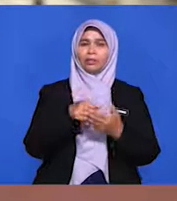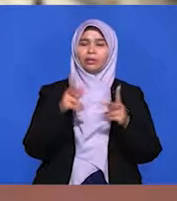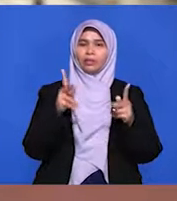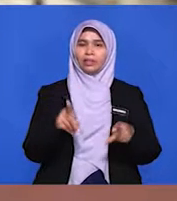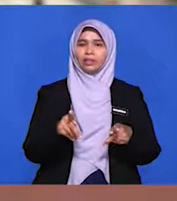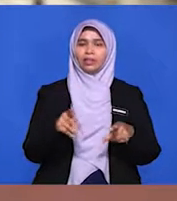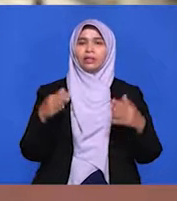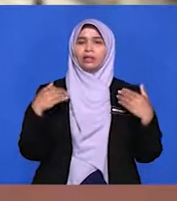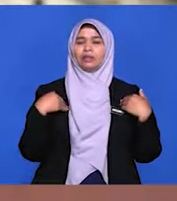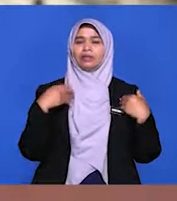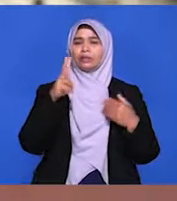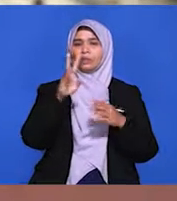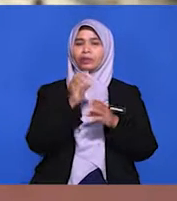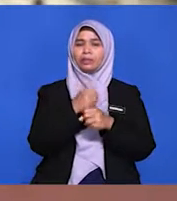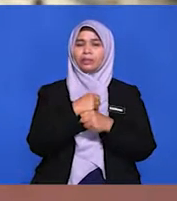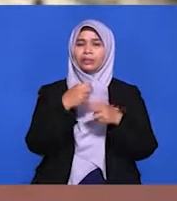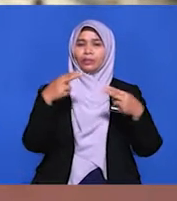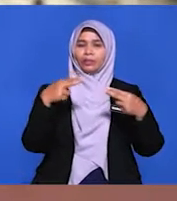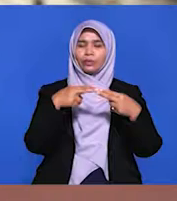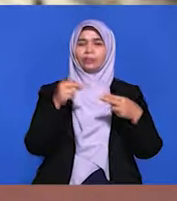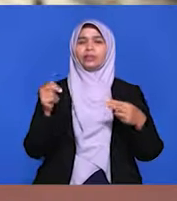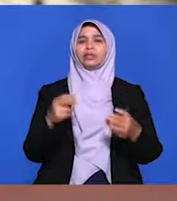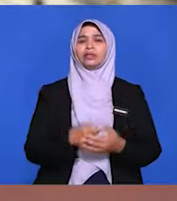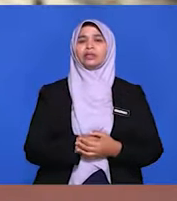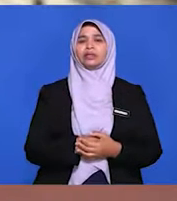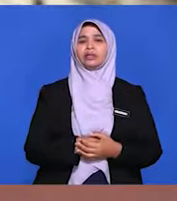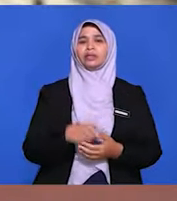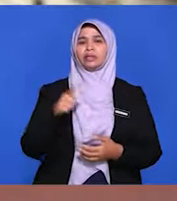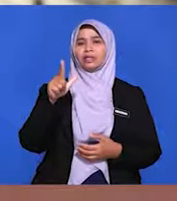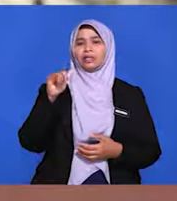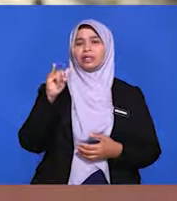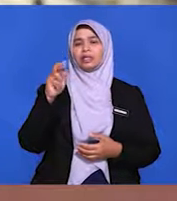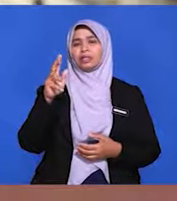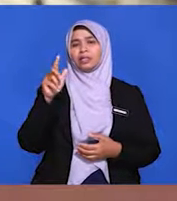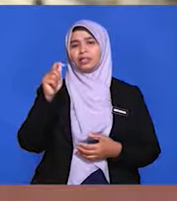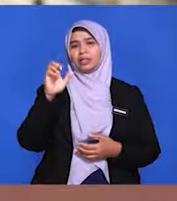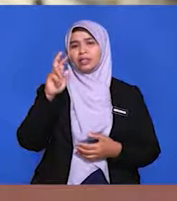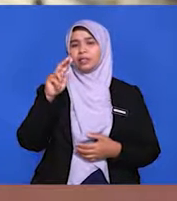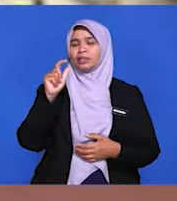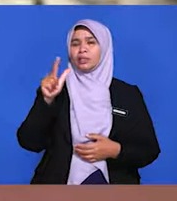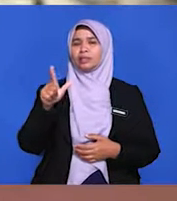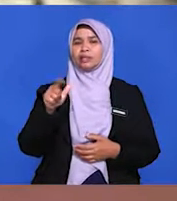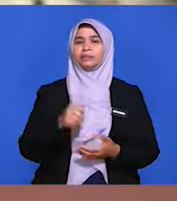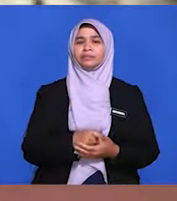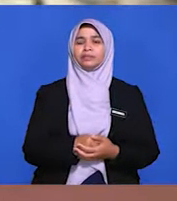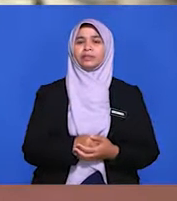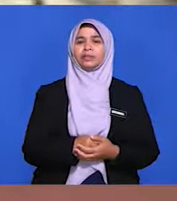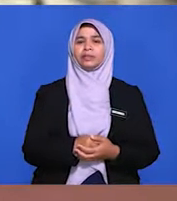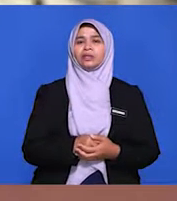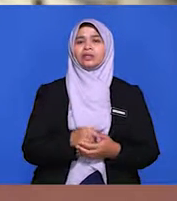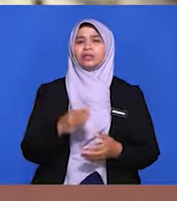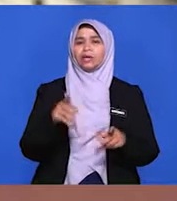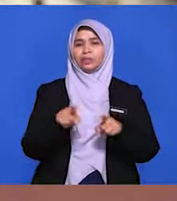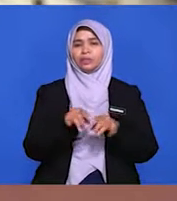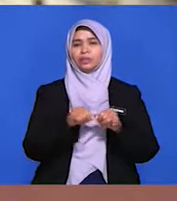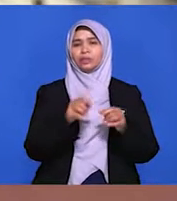terdapat dua bentuk hubungan iaitu hubungan bilateral dan juga multilateral sama ada di peringkat serantau maupun